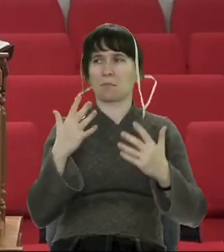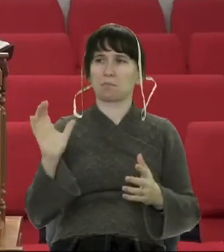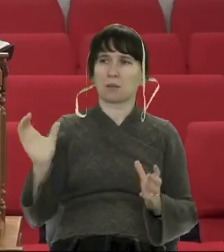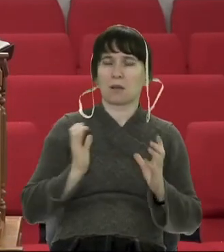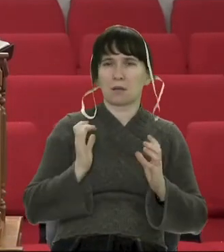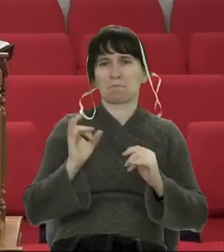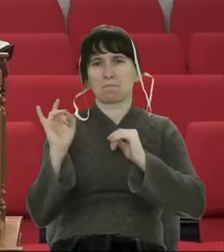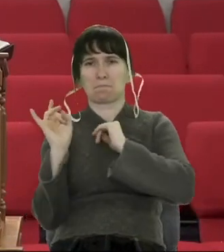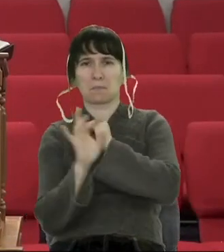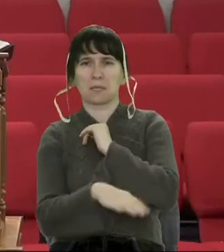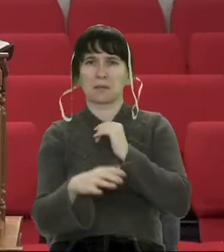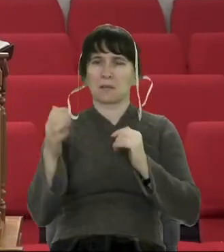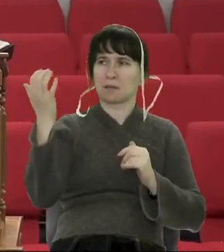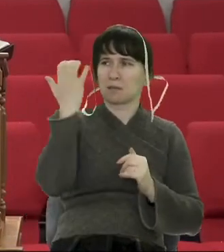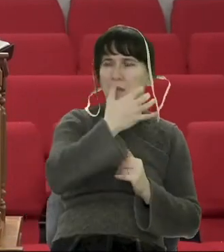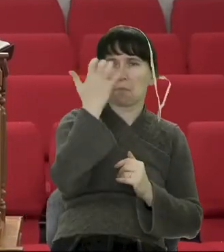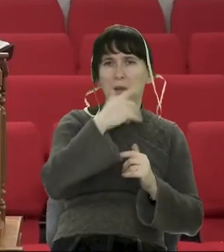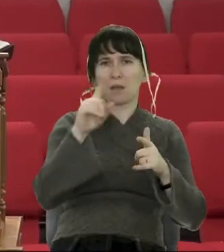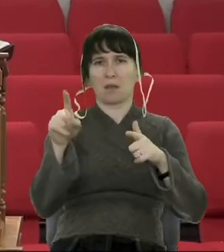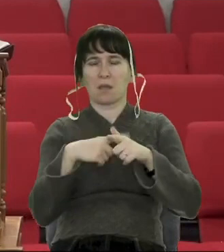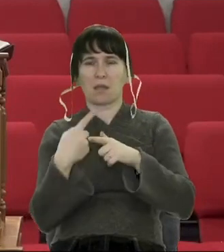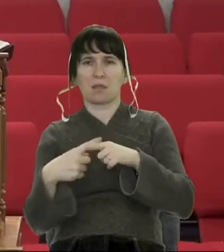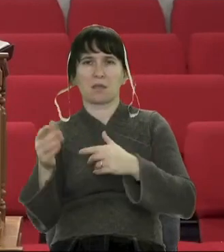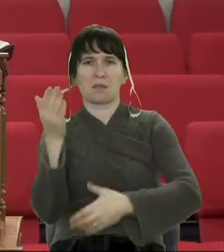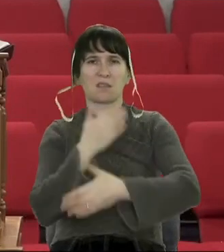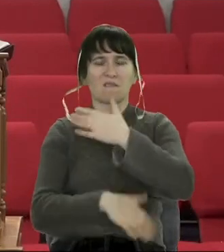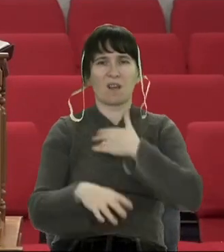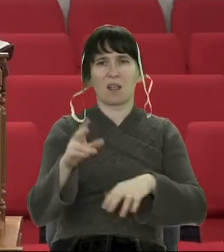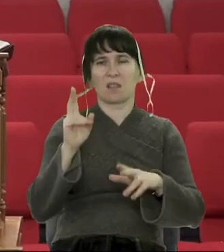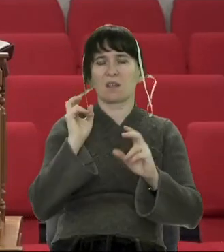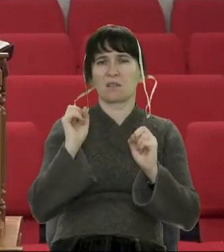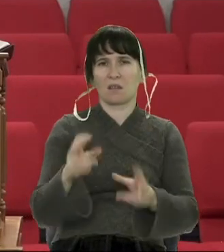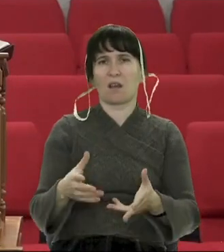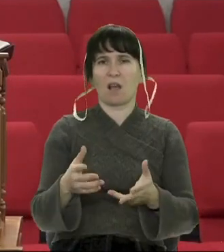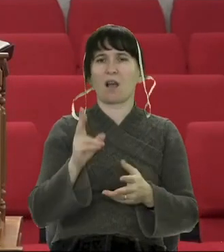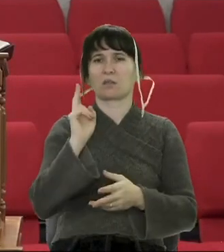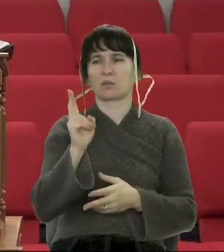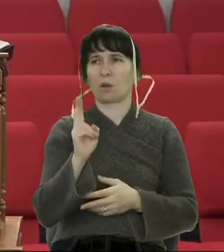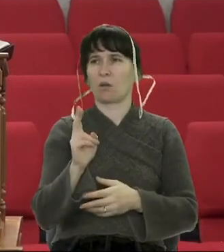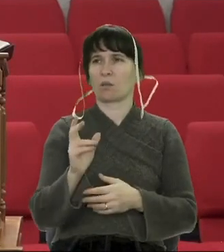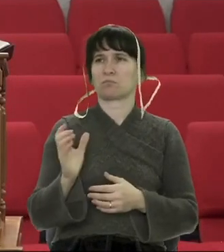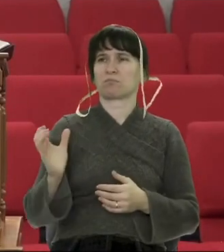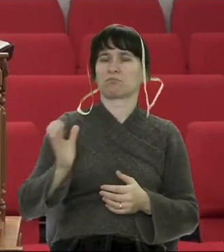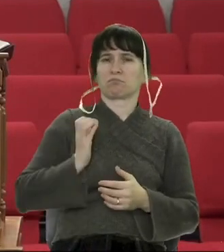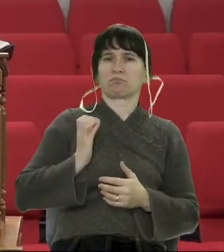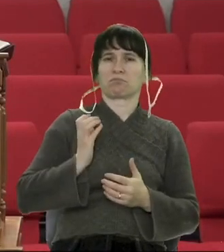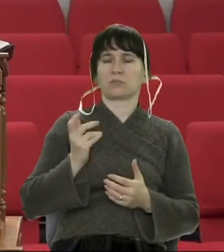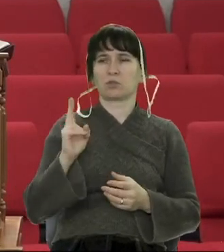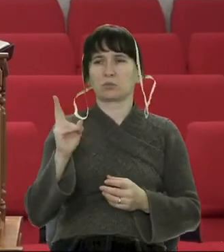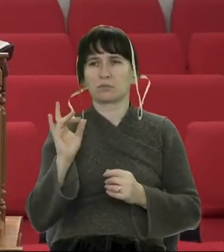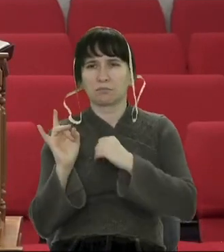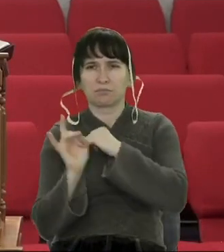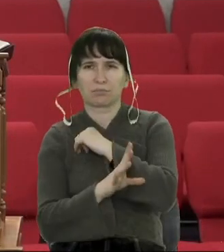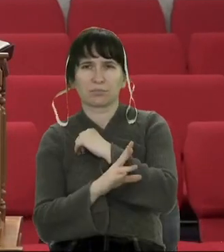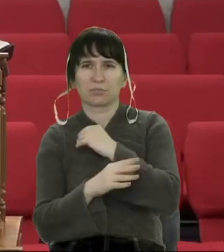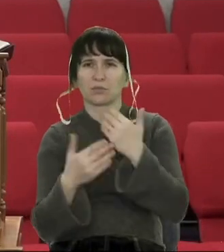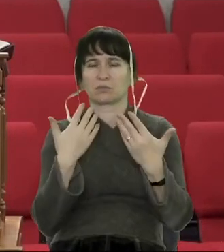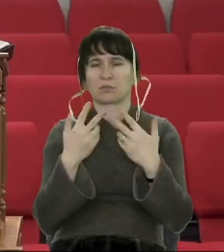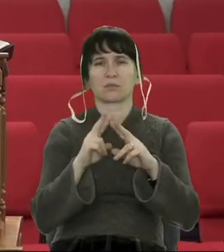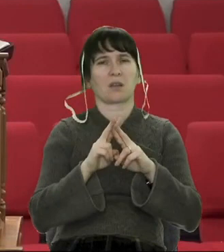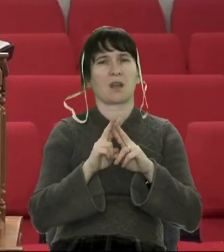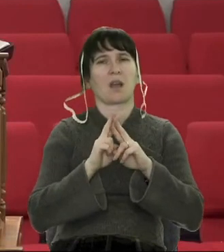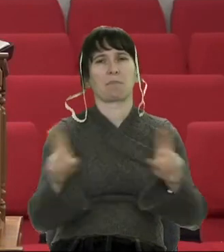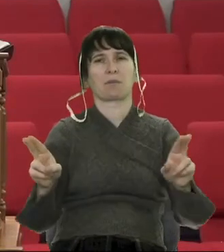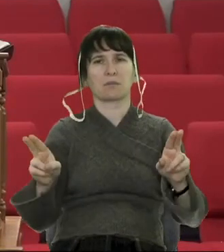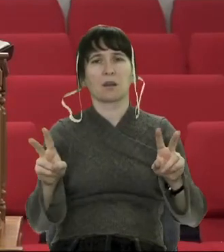до сліпого вартімея, який сидить при дорозі, так і до Никодима, який сидить в Синедріоні. Чому